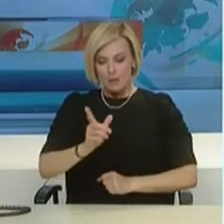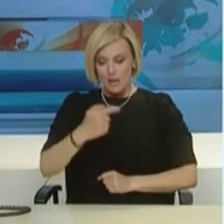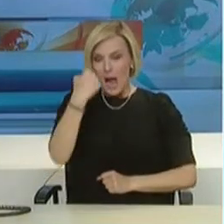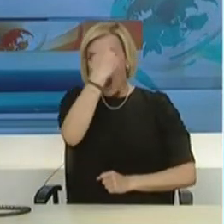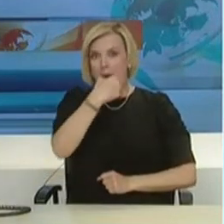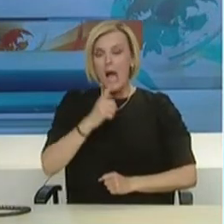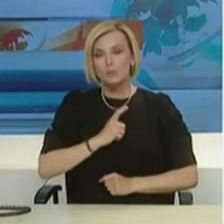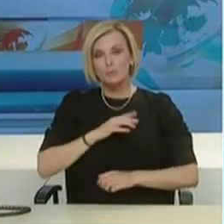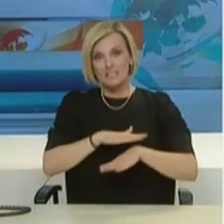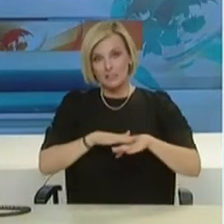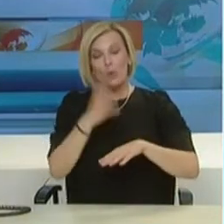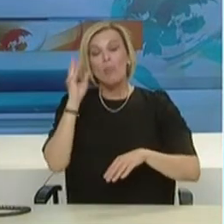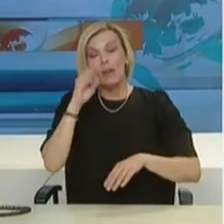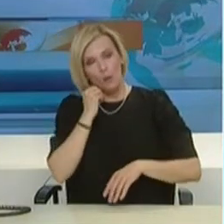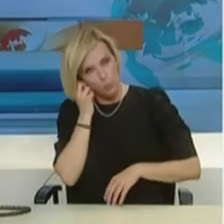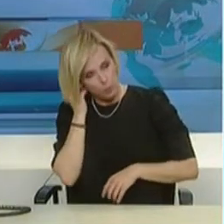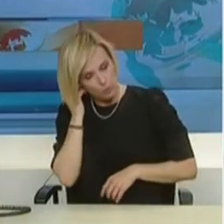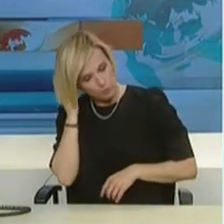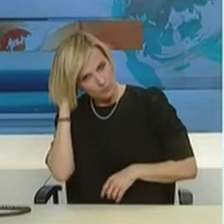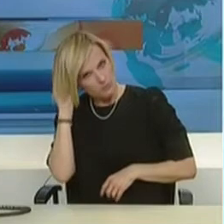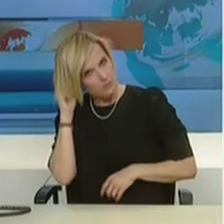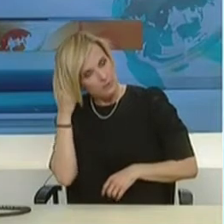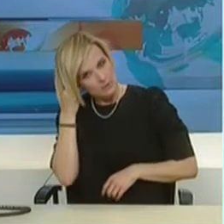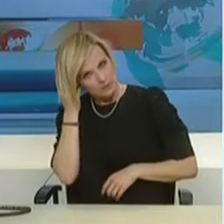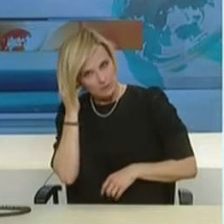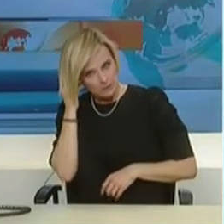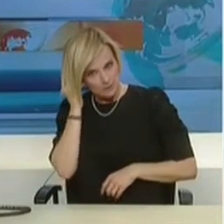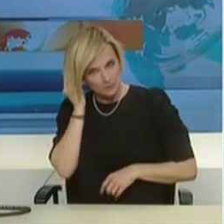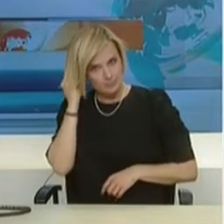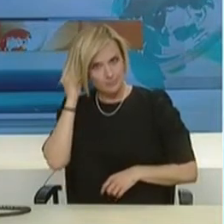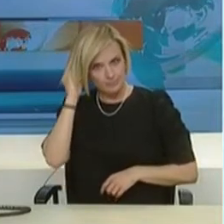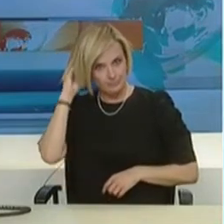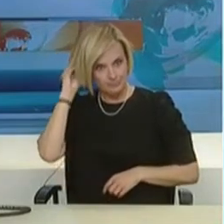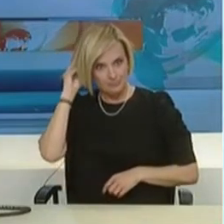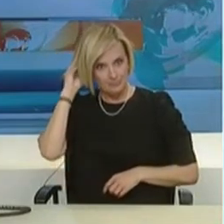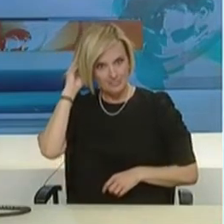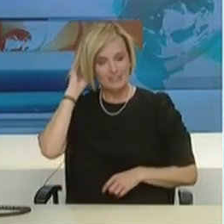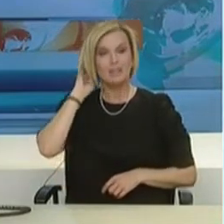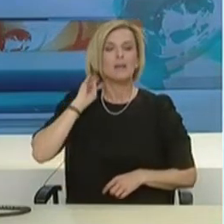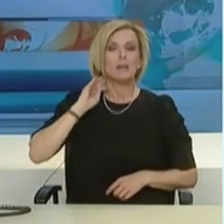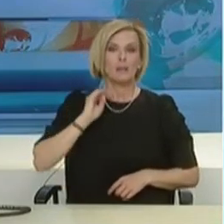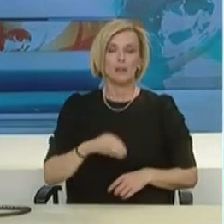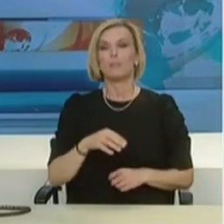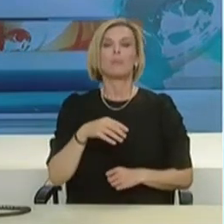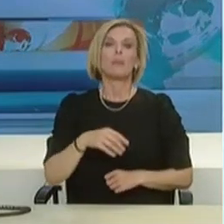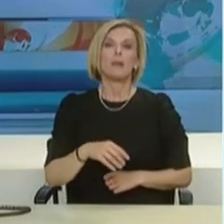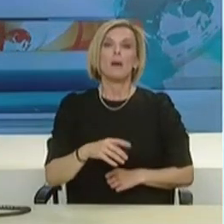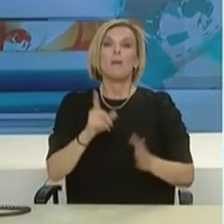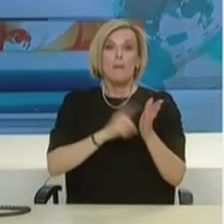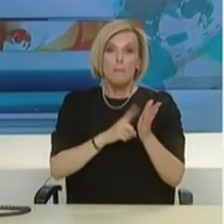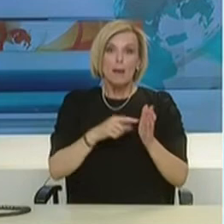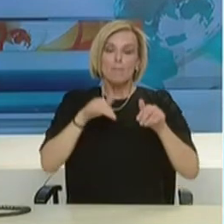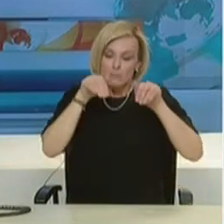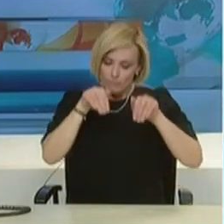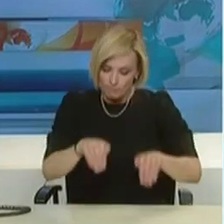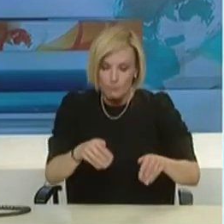Αυτό που προέχει είναι να εκλείψει κάθε δικαιολογία. κυρίως προς τον ίδιο μας τον εαυτό για να μην ακολουθήσουμε τις οδηγίες των αρμόδιων αρχών.